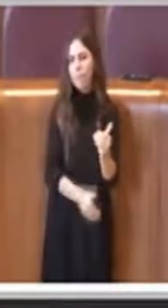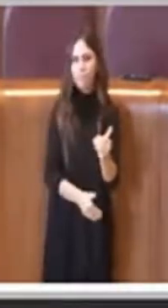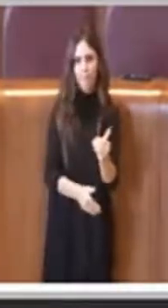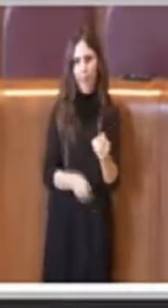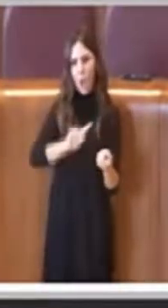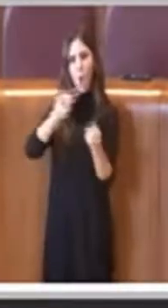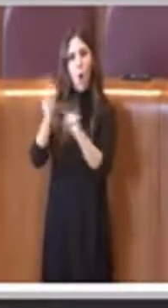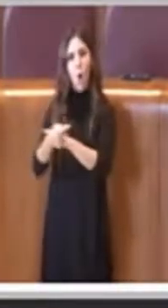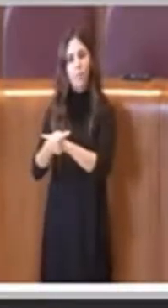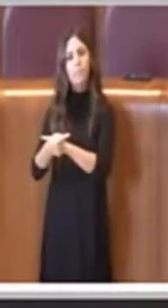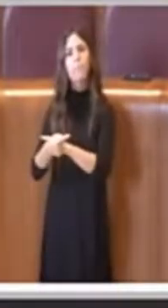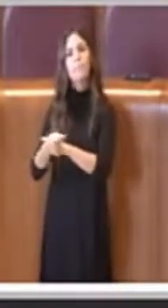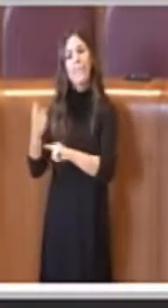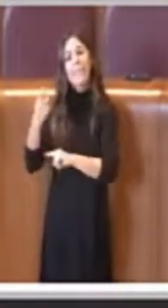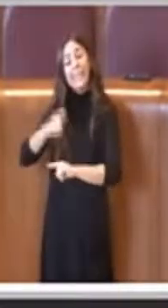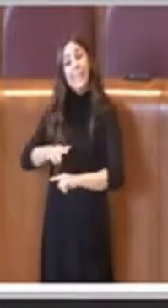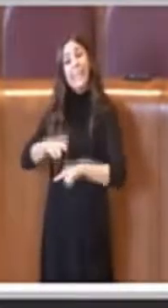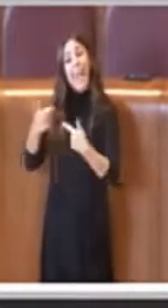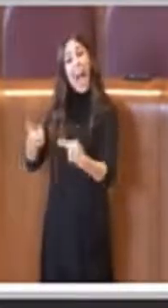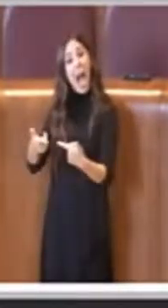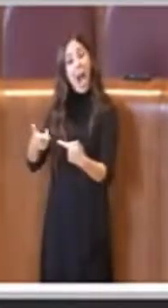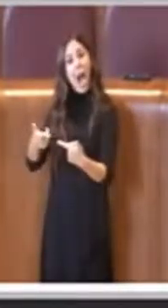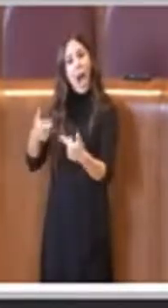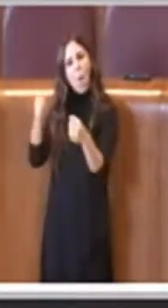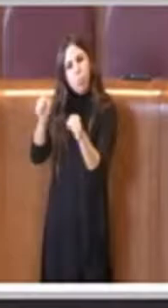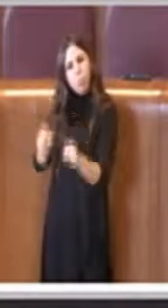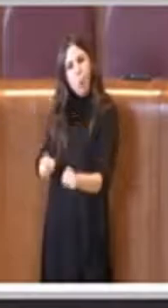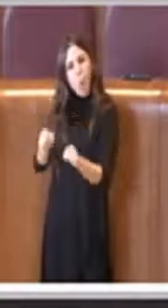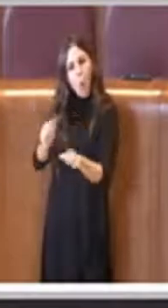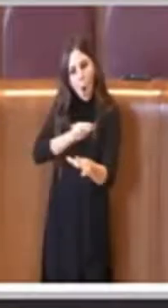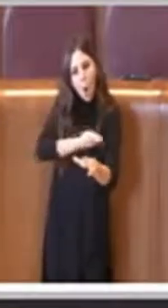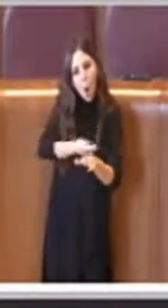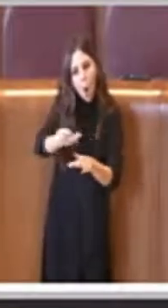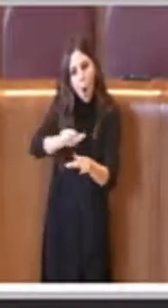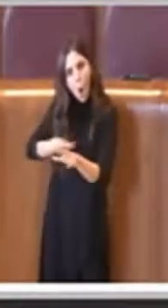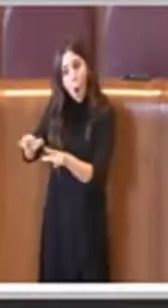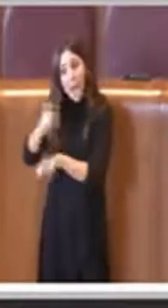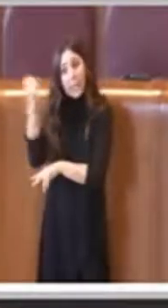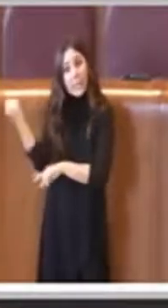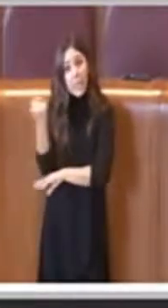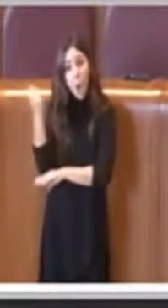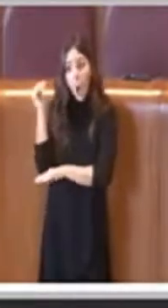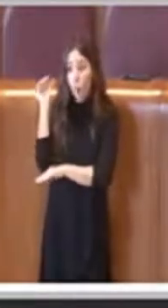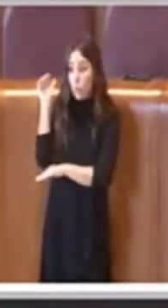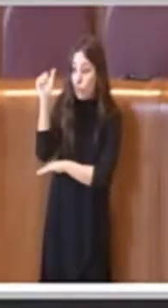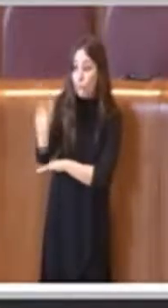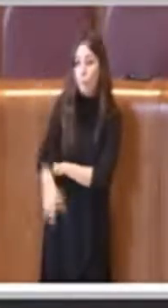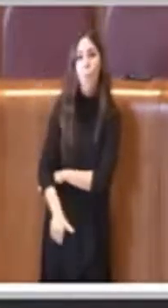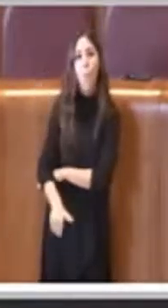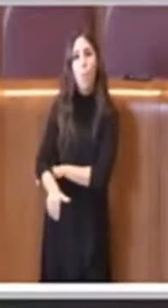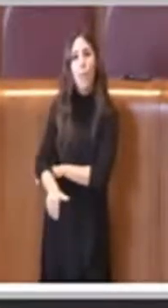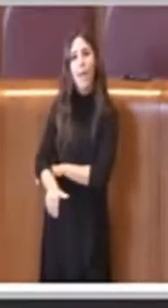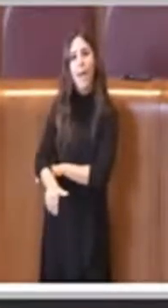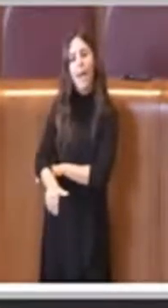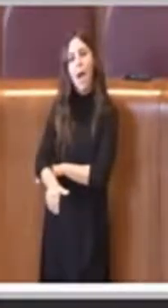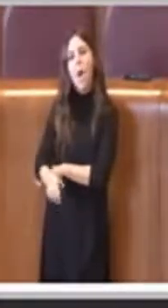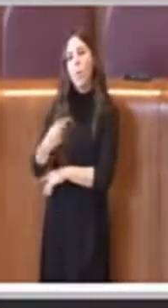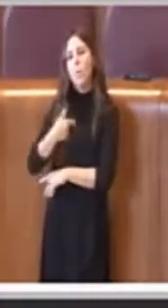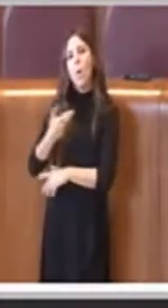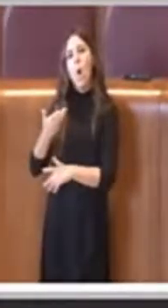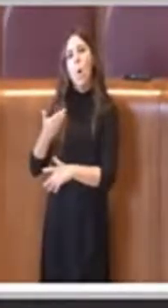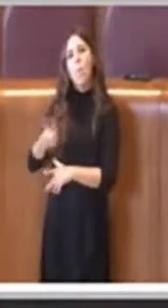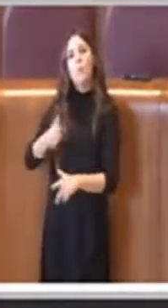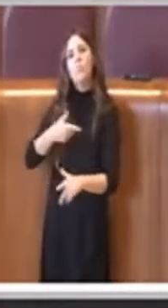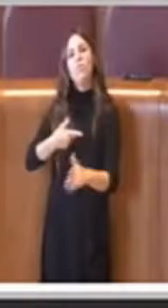dando la possibilità ai comuni di superare questo servizio semplicemente con una propria ordinanza,